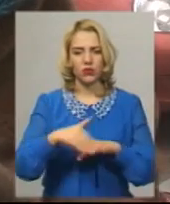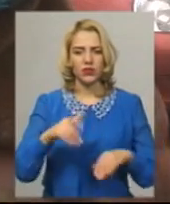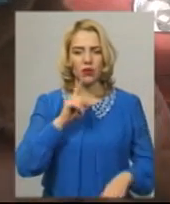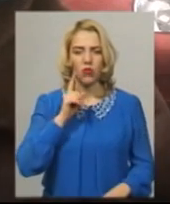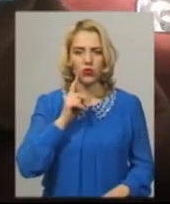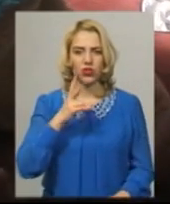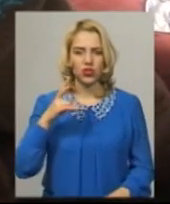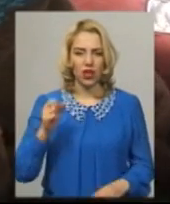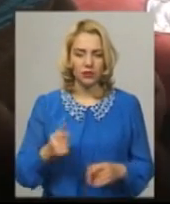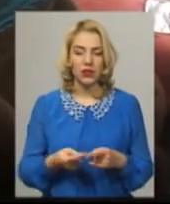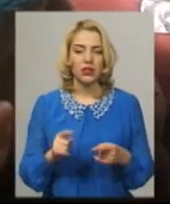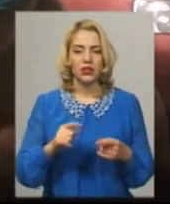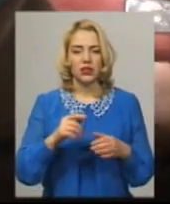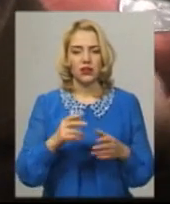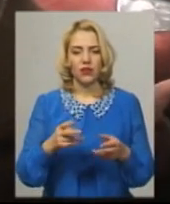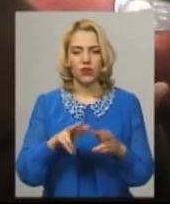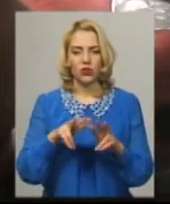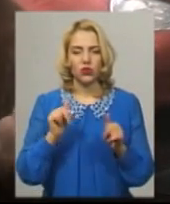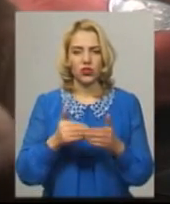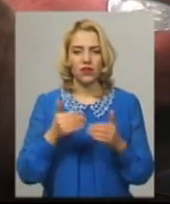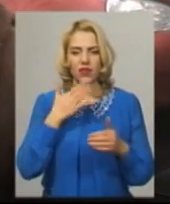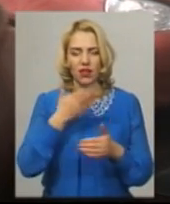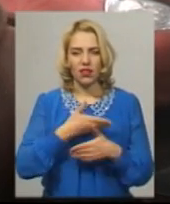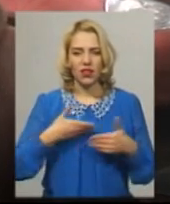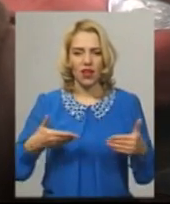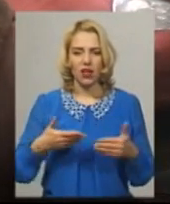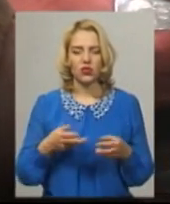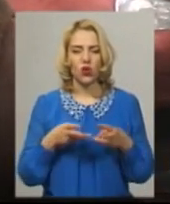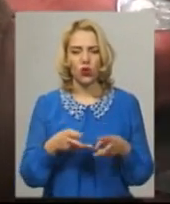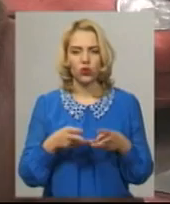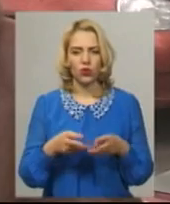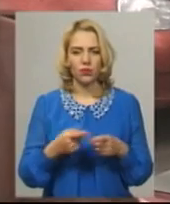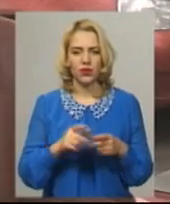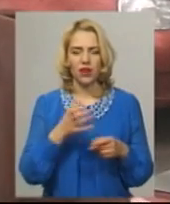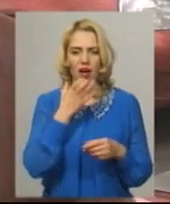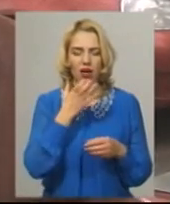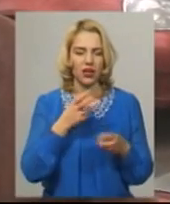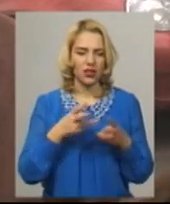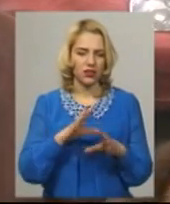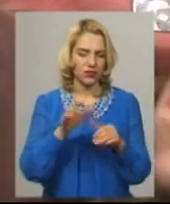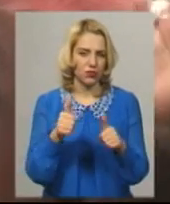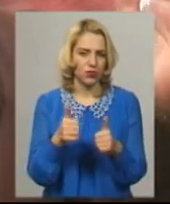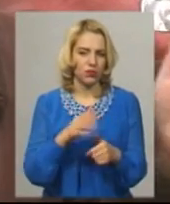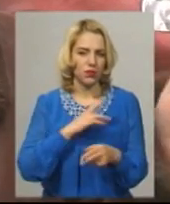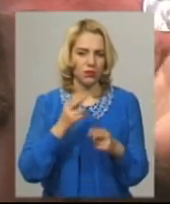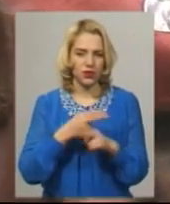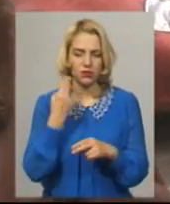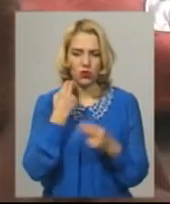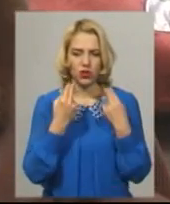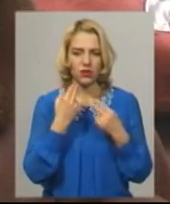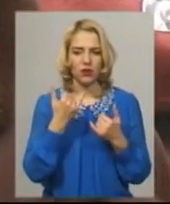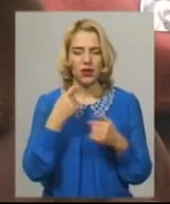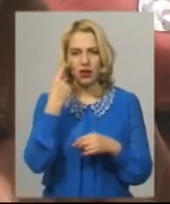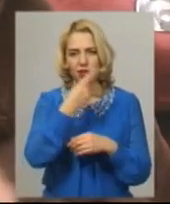Від нас відключили отоплення, котіння 10 метрів від нашого дому, грілися все, долгів не було нічого. Тепер